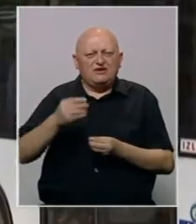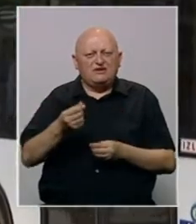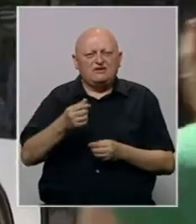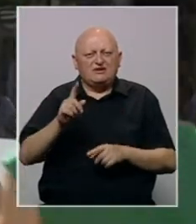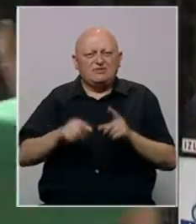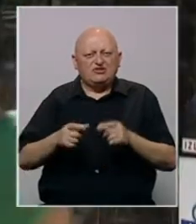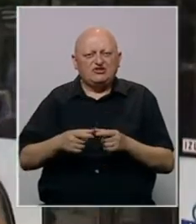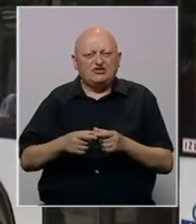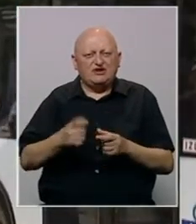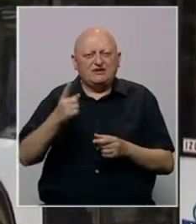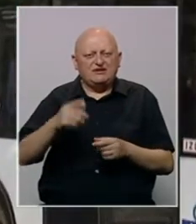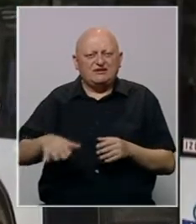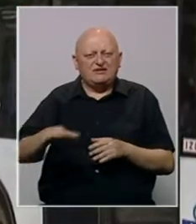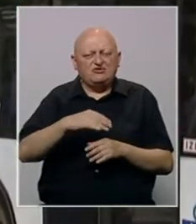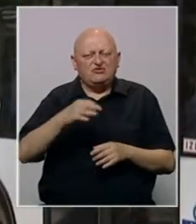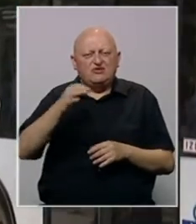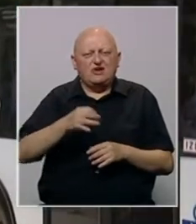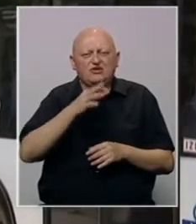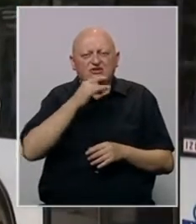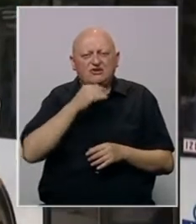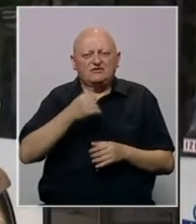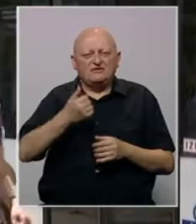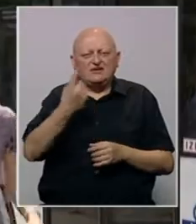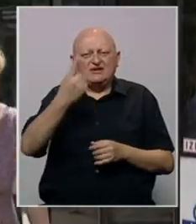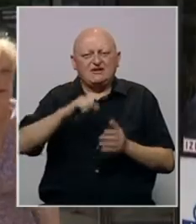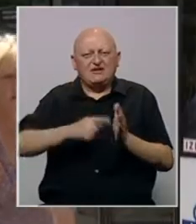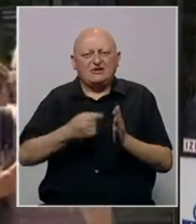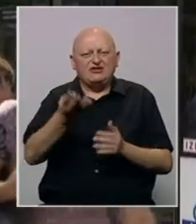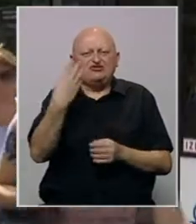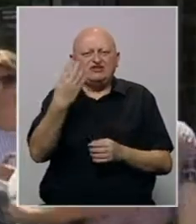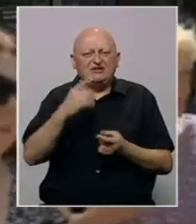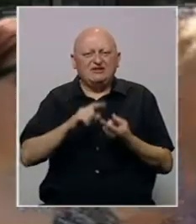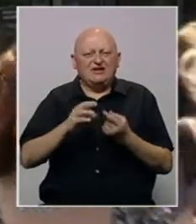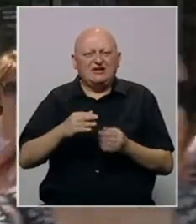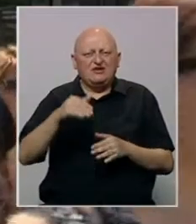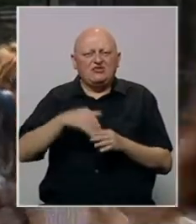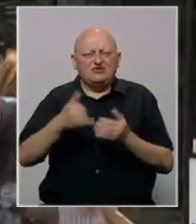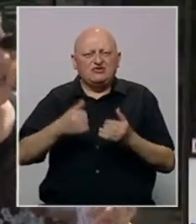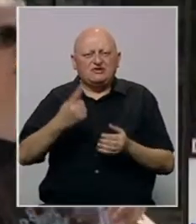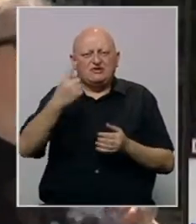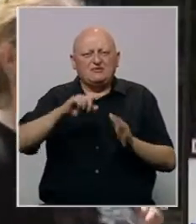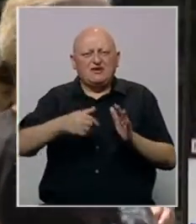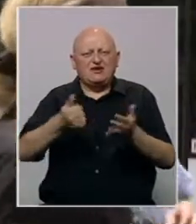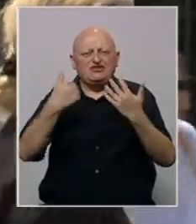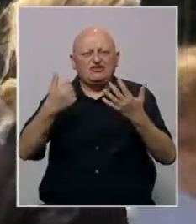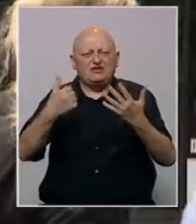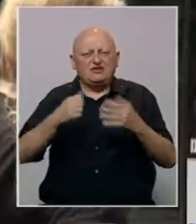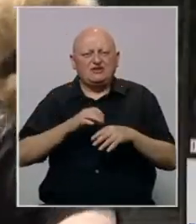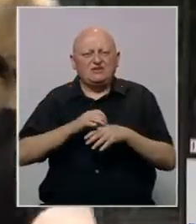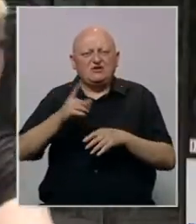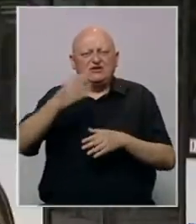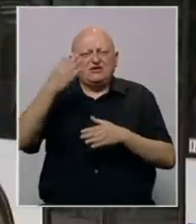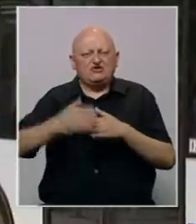skuplja. Cijena pojedinačne karte za jednu zonu u kantonu Sarajevo iznosi marku i 40 peninga, umjesto do sadašnjih marku i 60